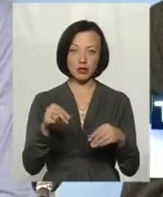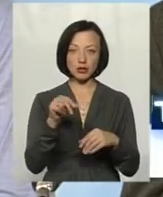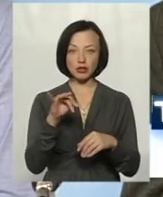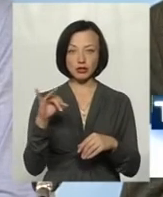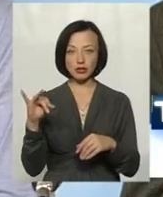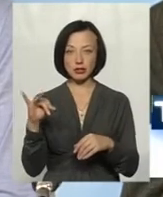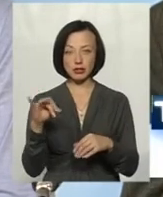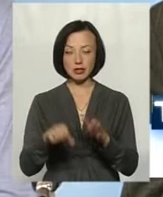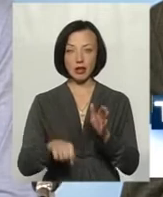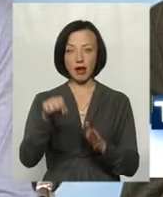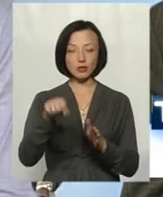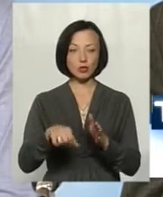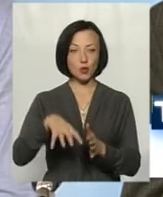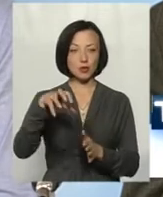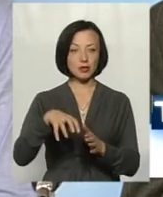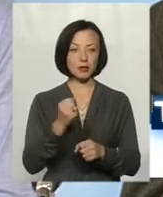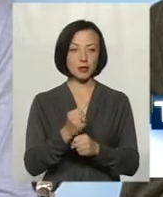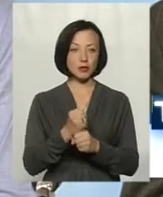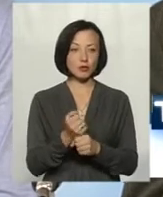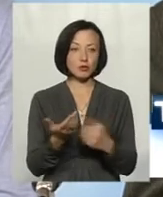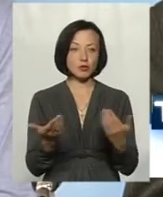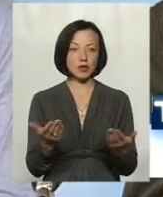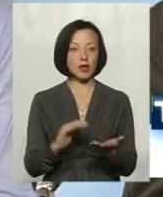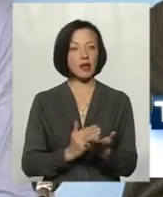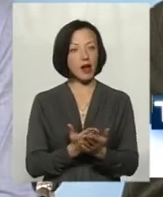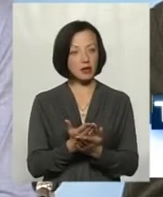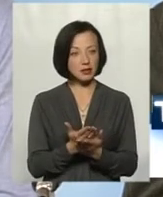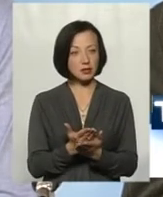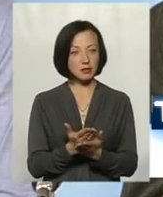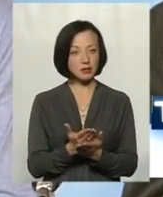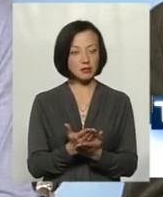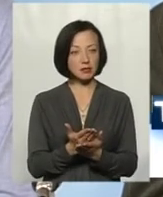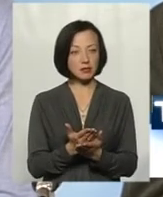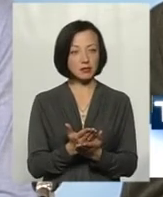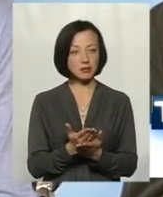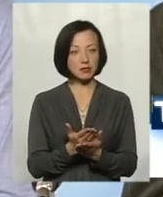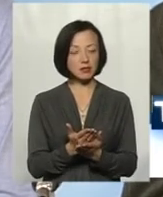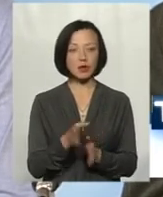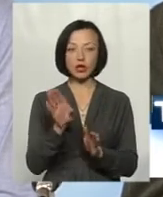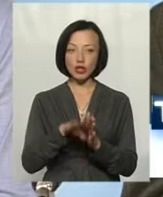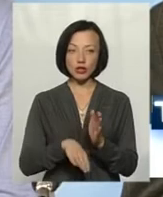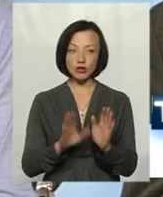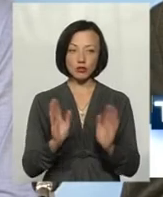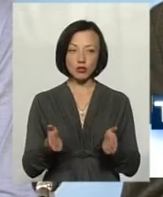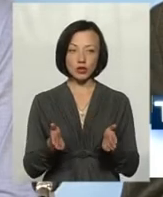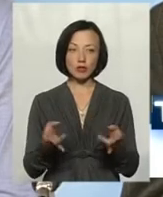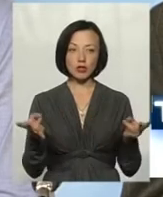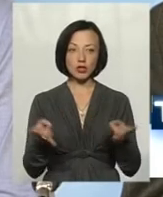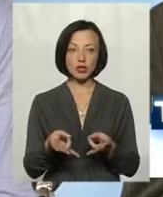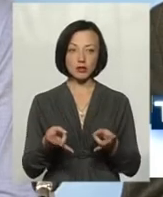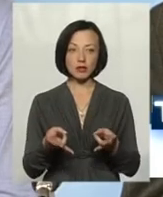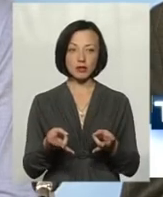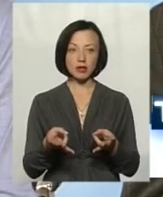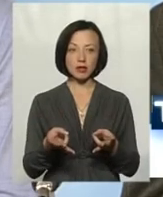насоси тут працюють і так далі. Якість, тому ж, де її хуже, її потрібно буде